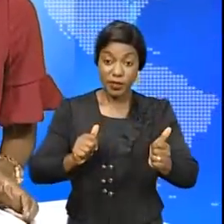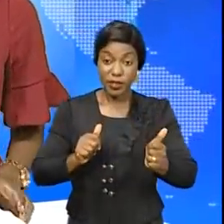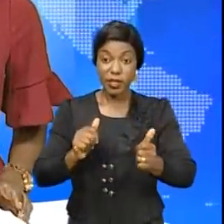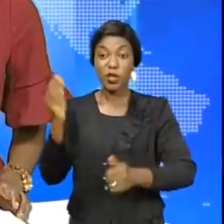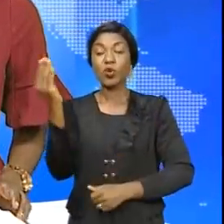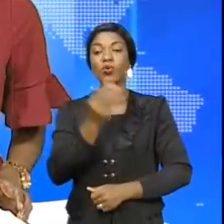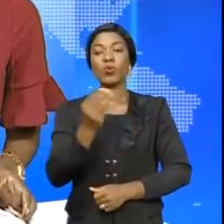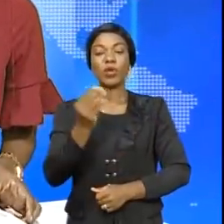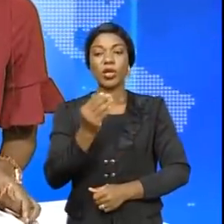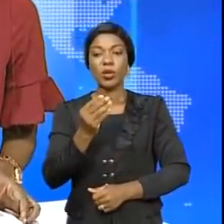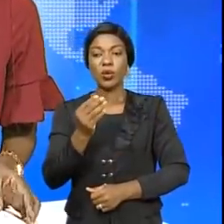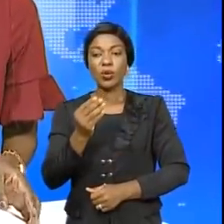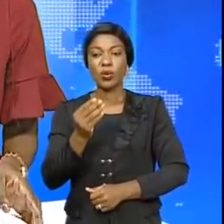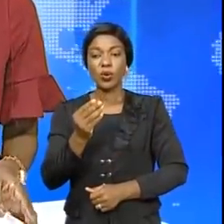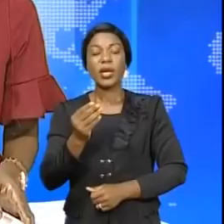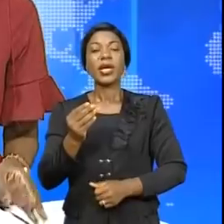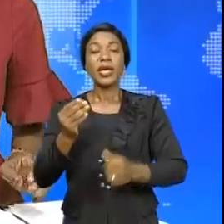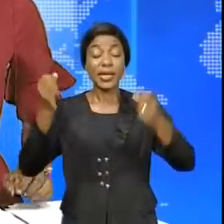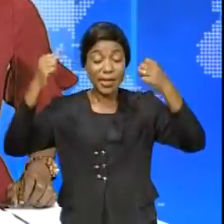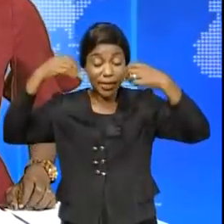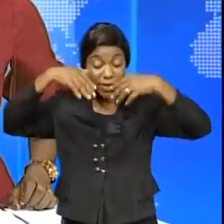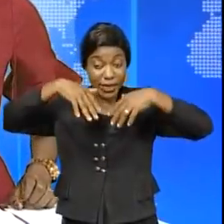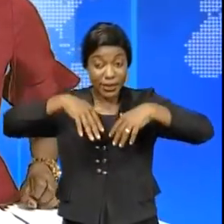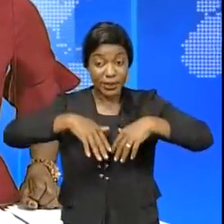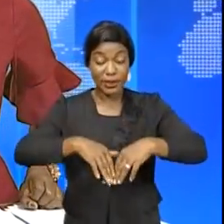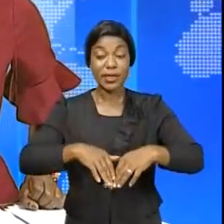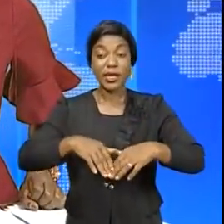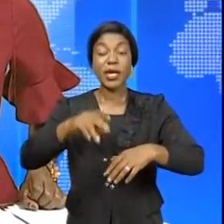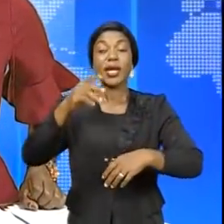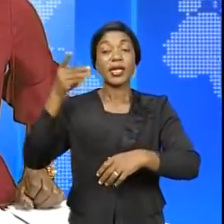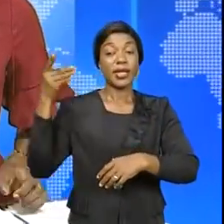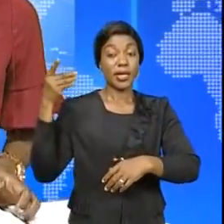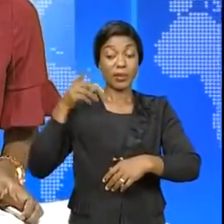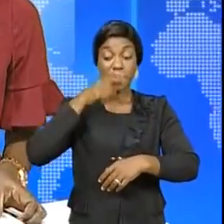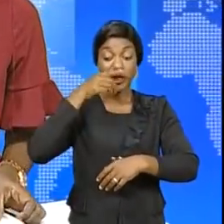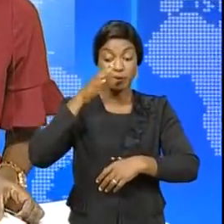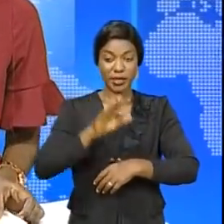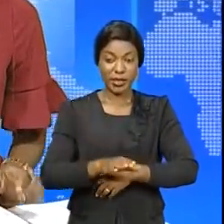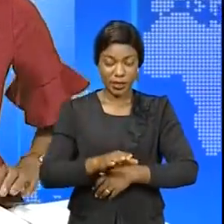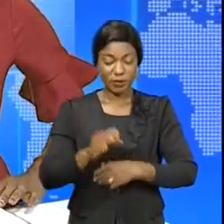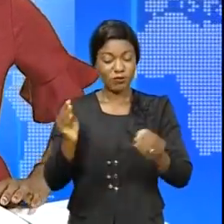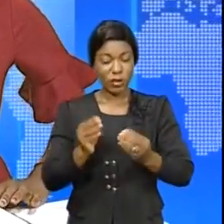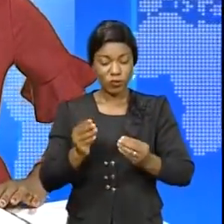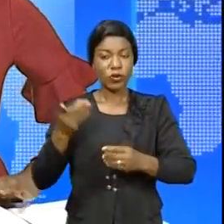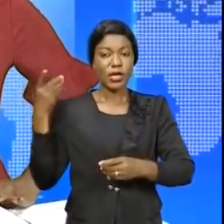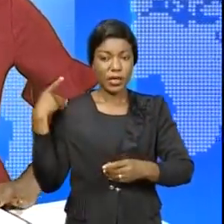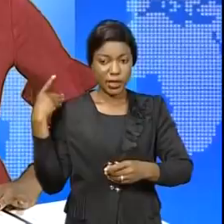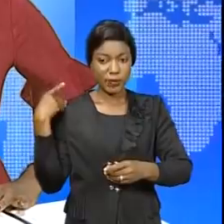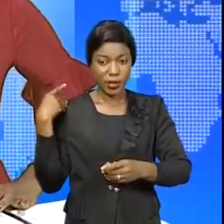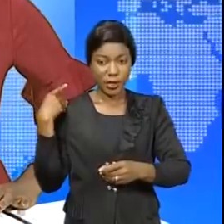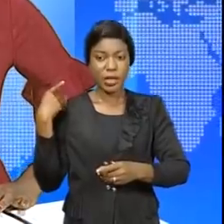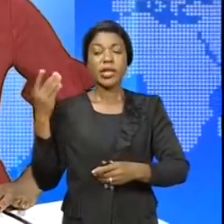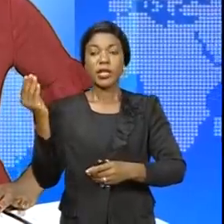d'une crise institutionnelle. Les sénateurs élus nationaux et provinciaux ont procédé à l'examen de la situation générale de cette